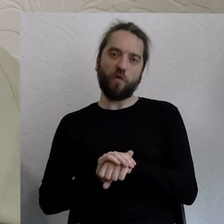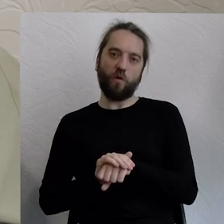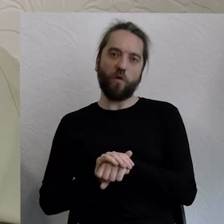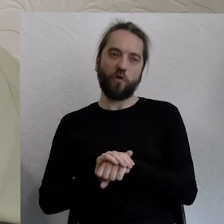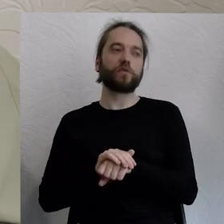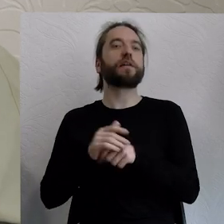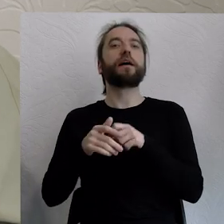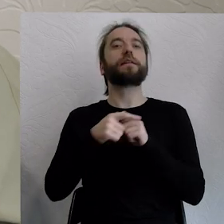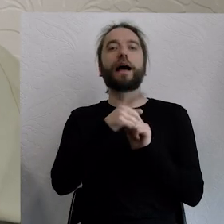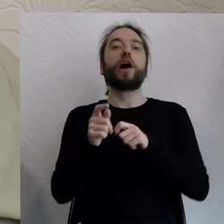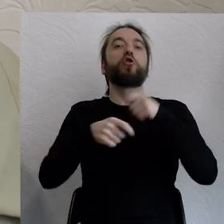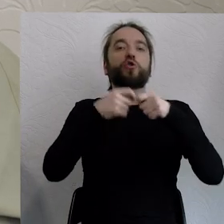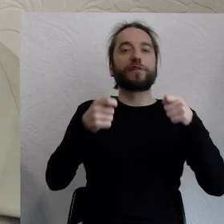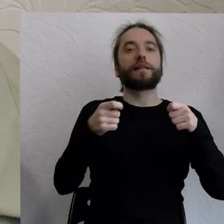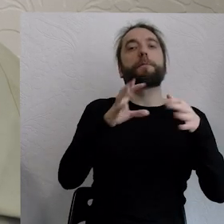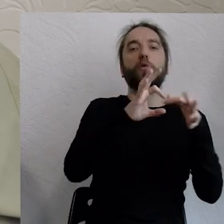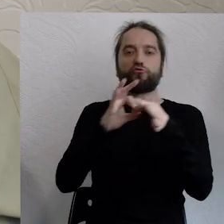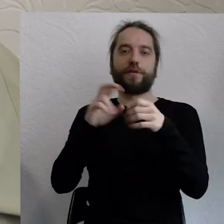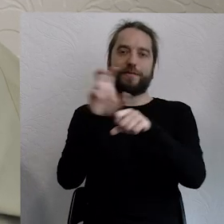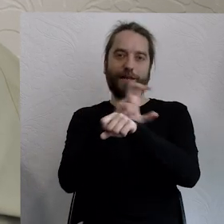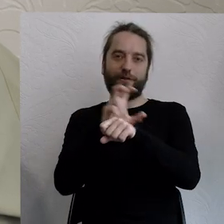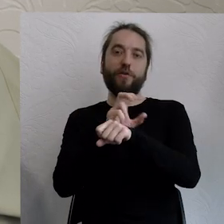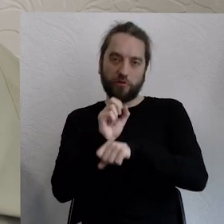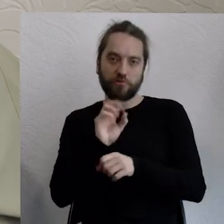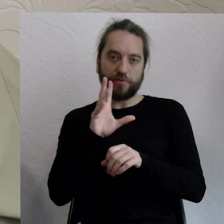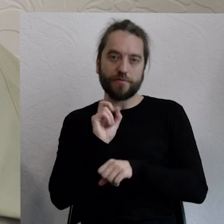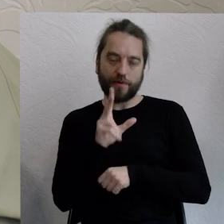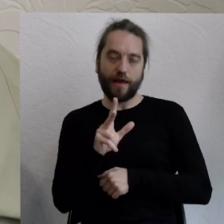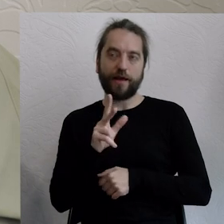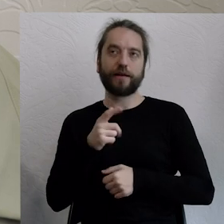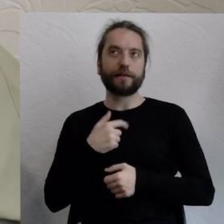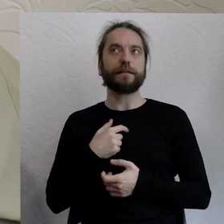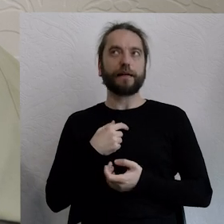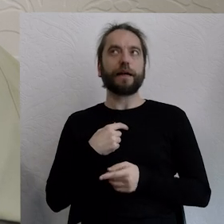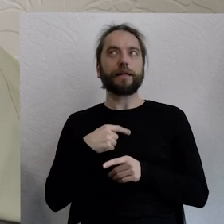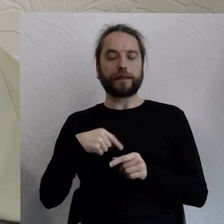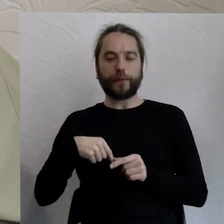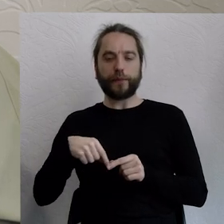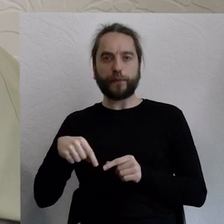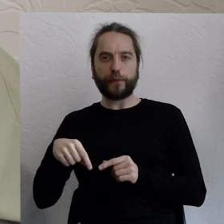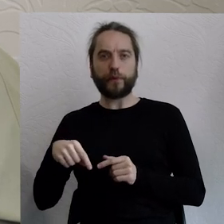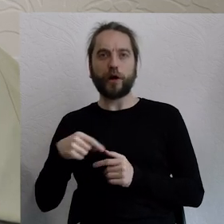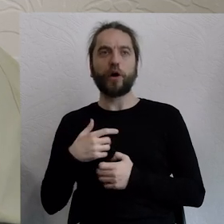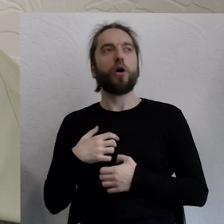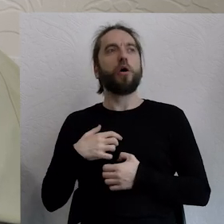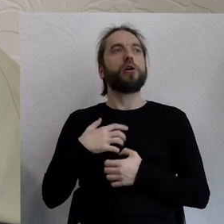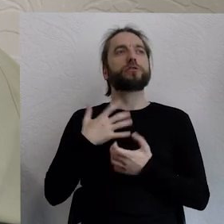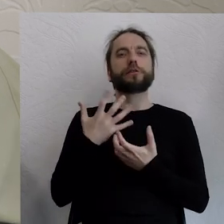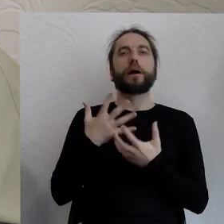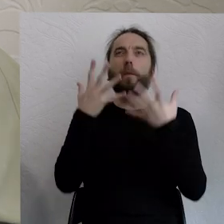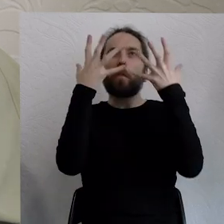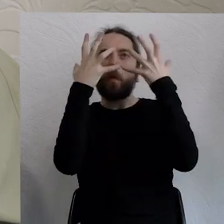rozwiązania zbudujemy. Jestem na samym początku mrocznej ekologii, ale wydaje mi się, że to może być jakiś fajny